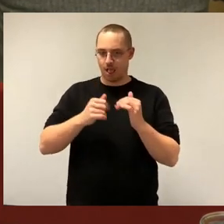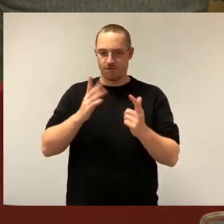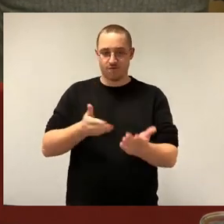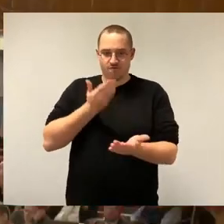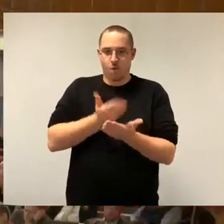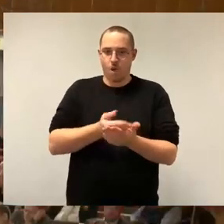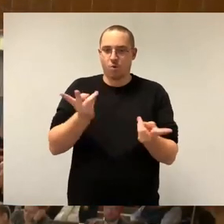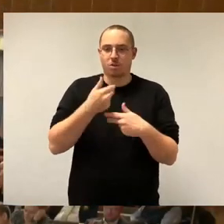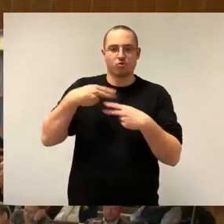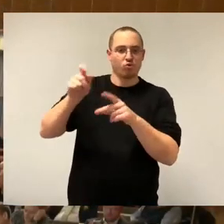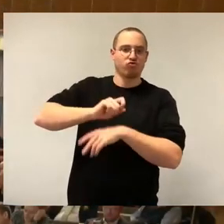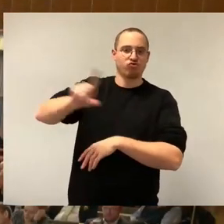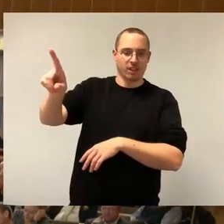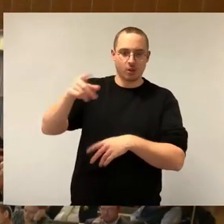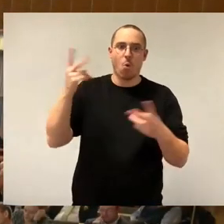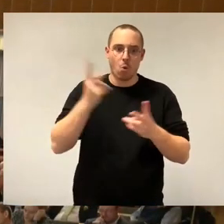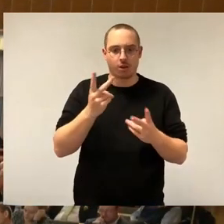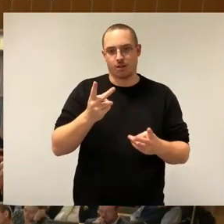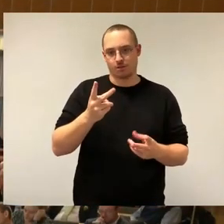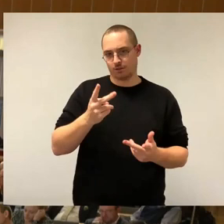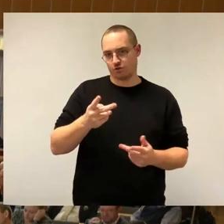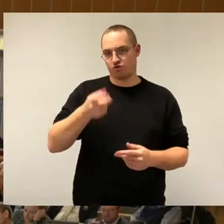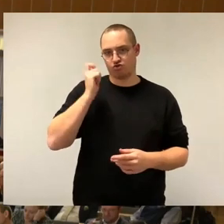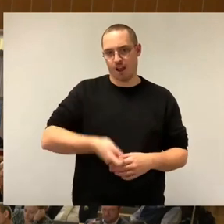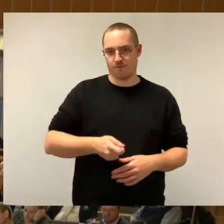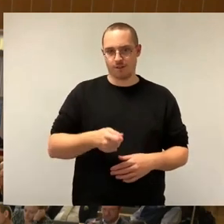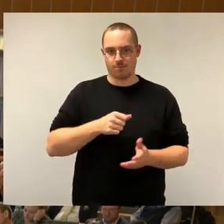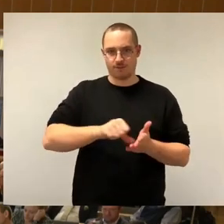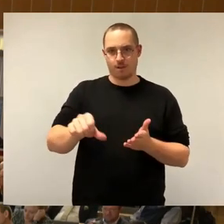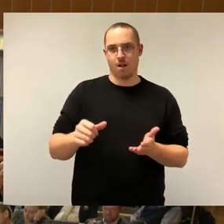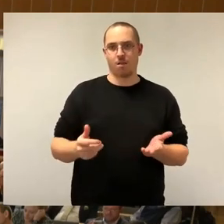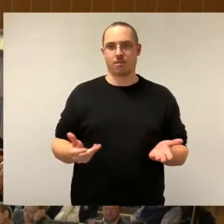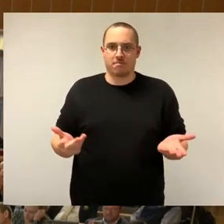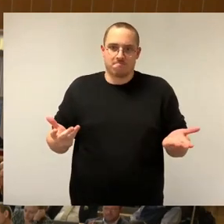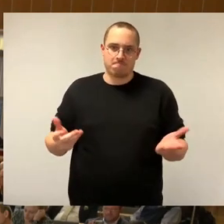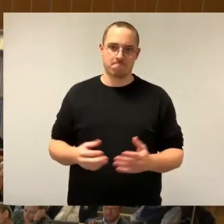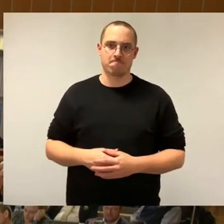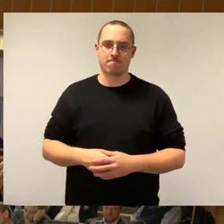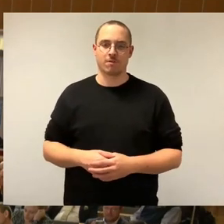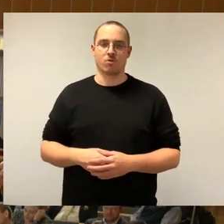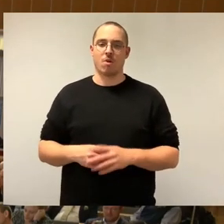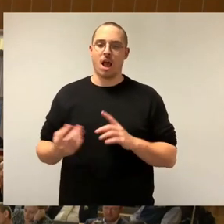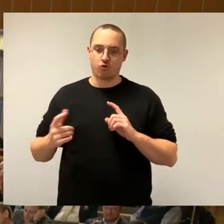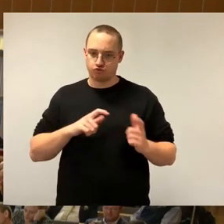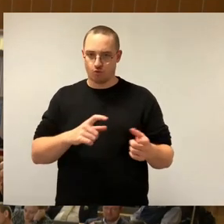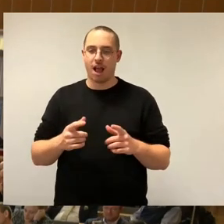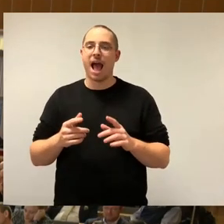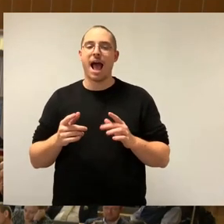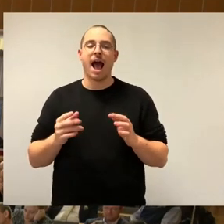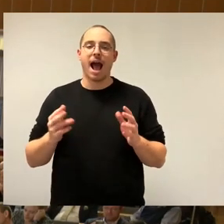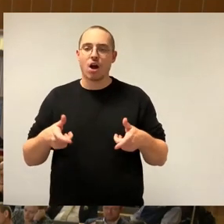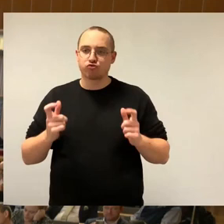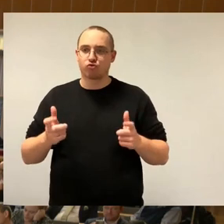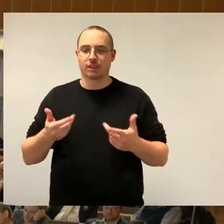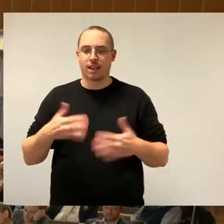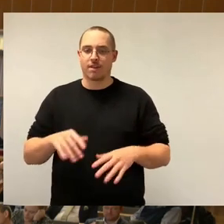Strafe zu zahlen. Wir haben im Ausschuss das ja auch schon diskutiert. Und auch da bitte ich die Verwaltung mal darzustellen, ob denn dieser sehr hohe Betrag, den der Bund